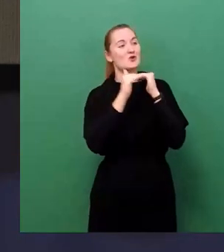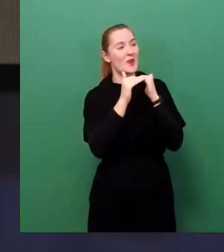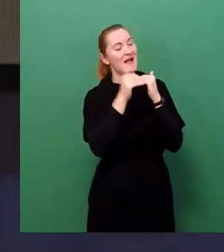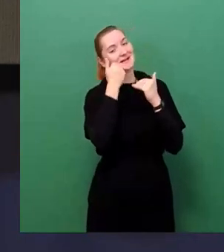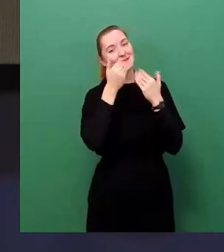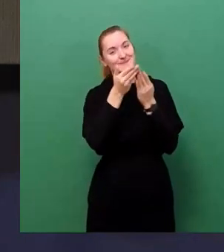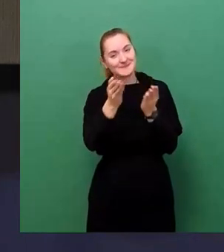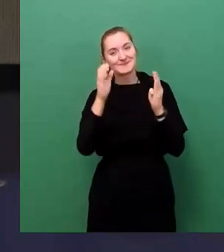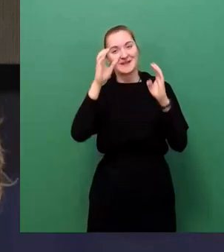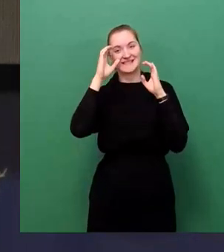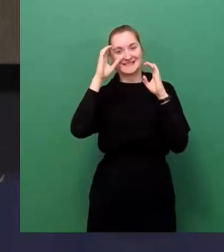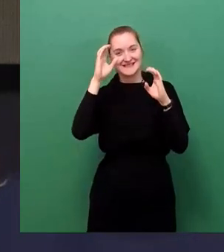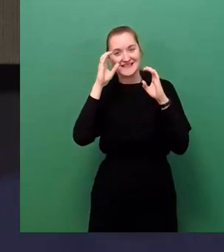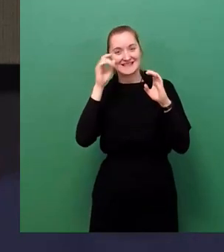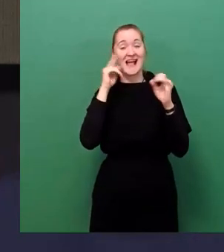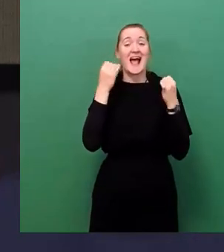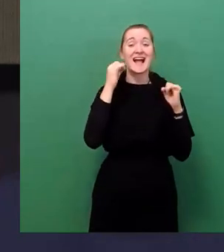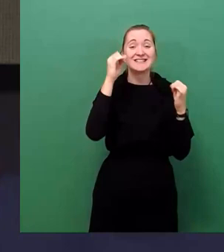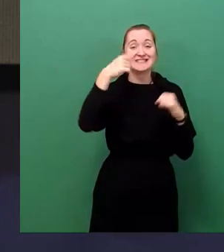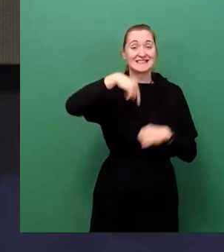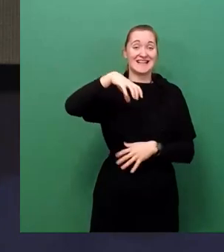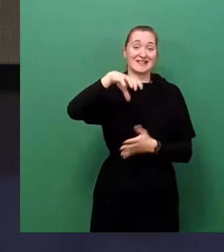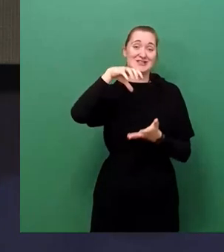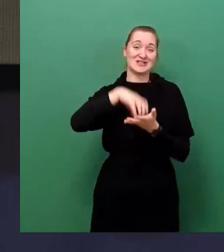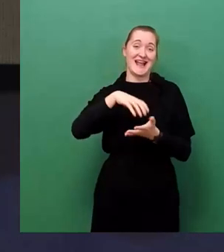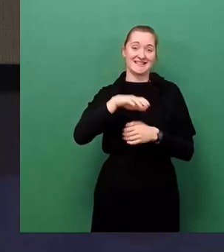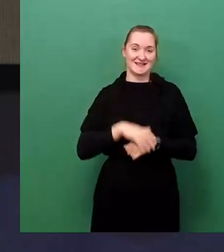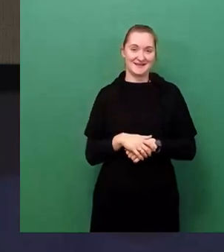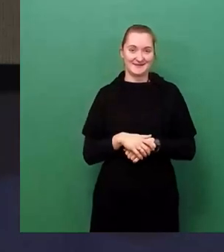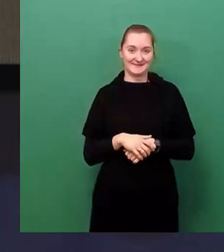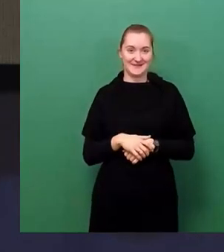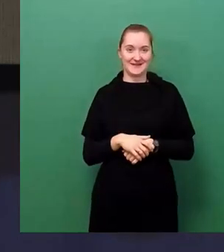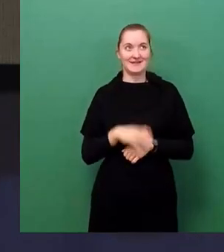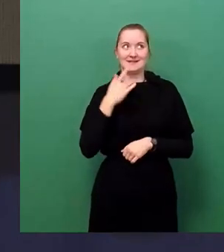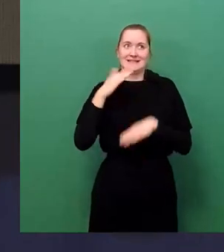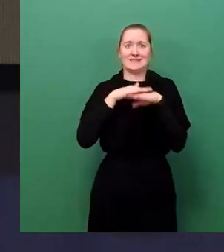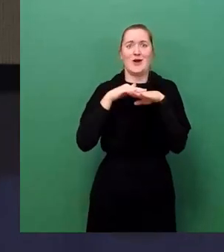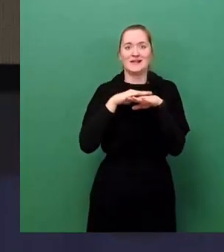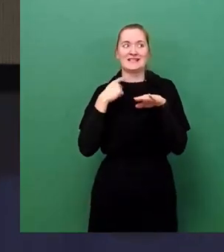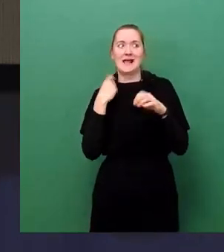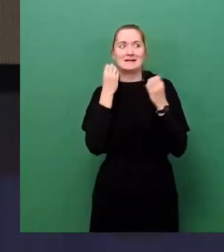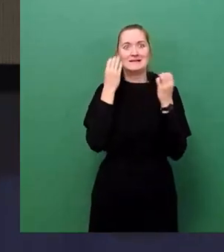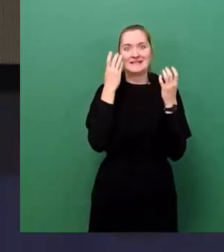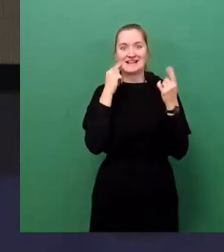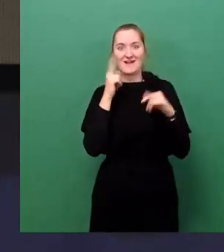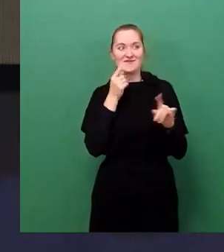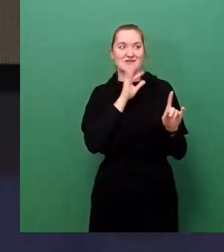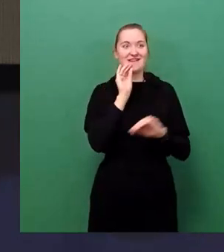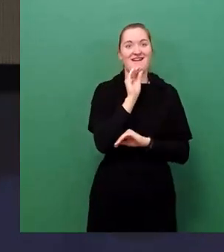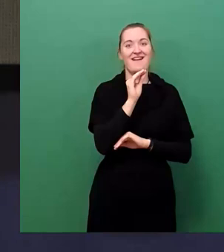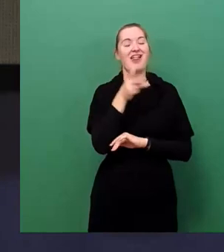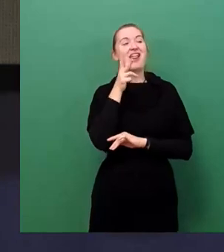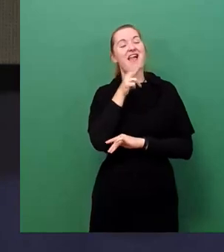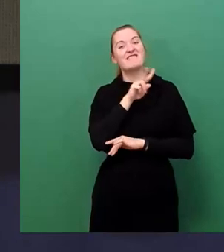Engagierte in dieser Stadt, Ich war so mit der Ansage von Herrn Vetterlein beschäftigt,